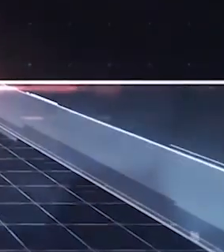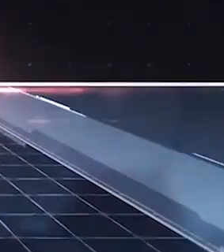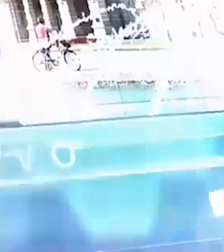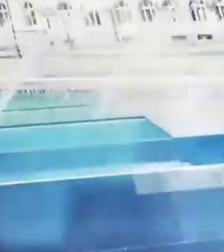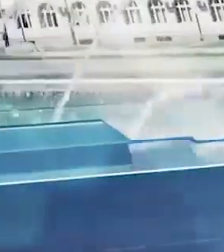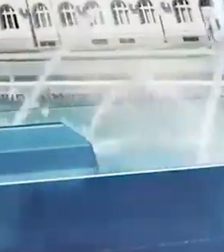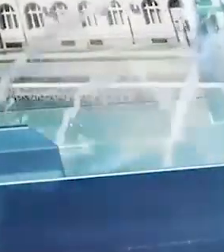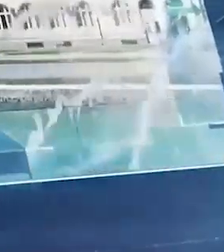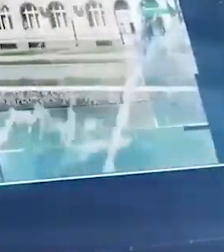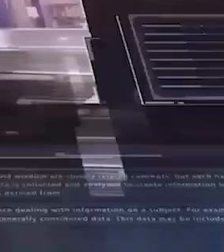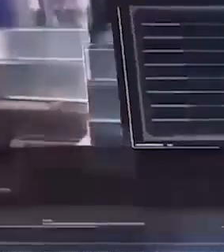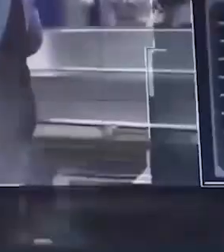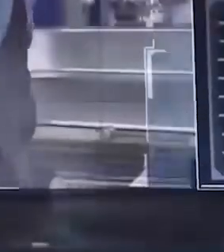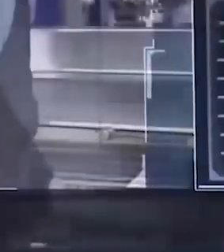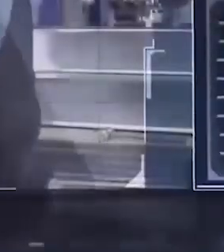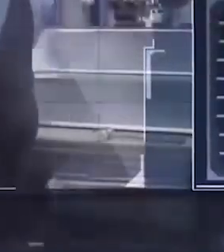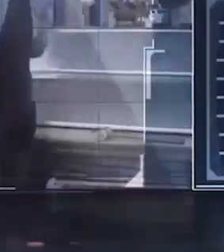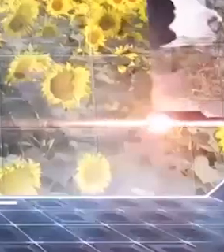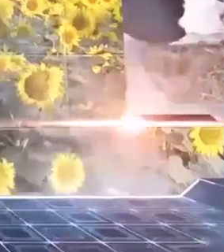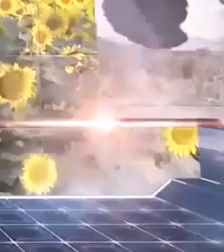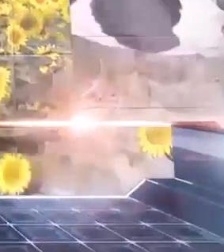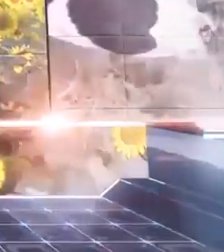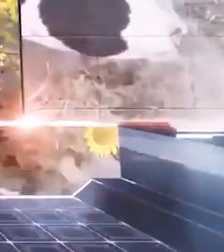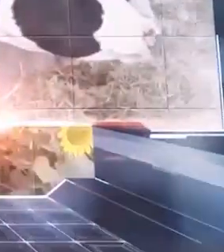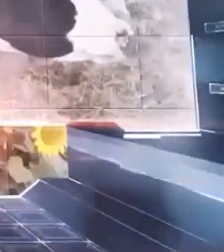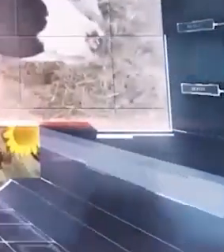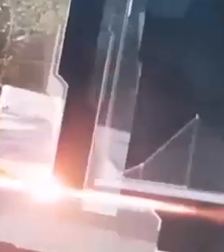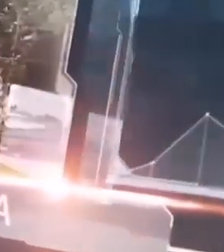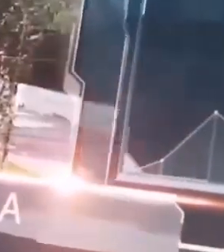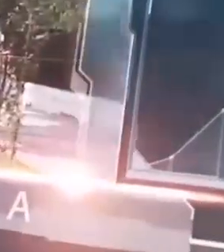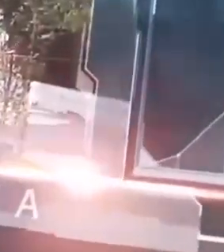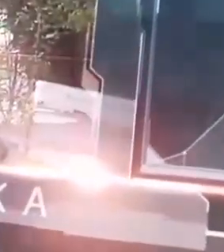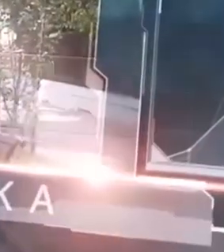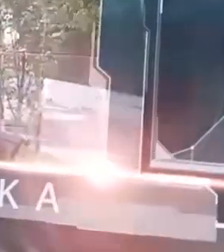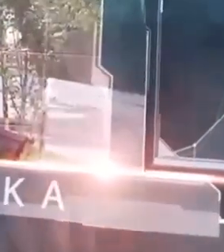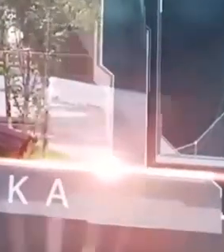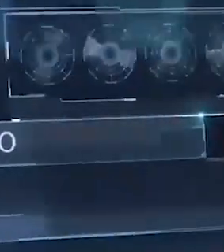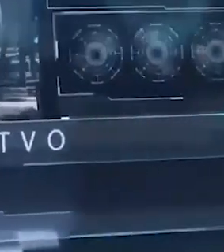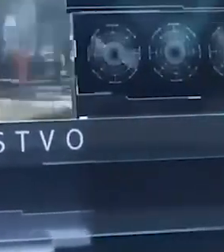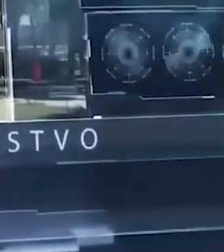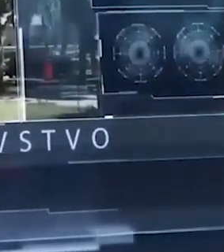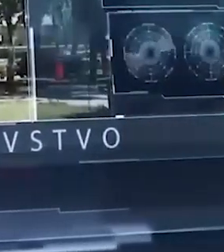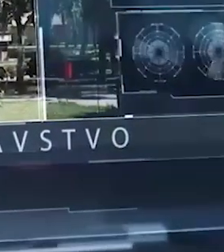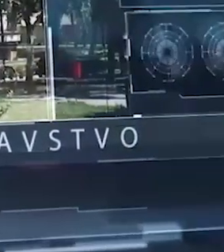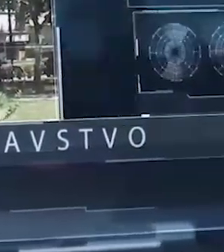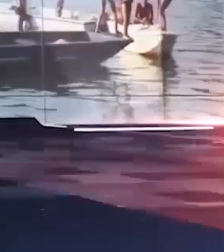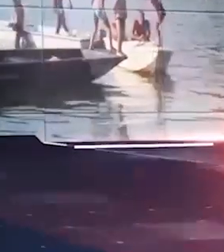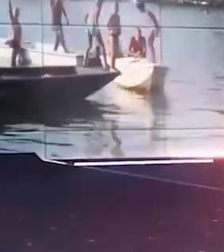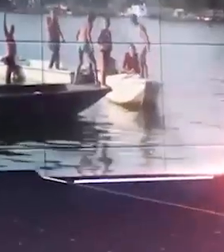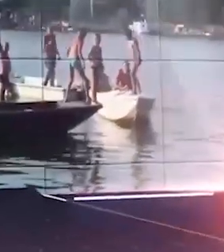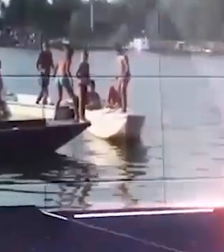Top 10 najboljih učesnik er müuć.